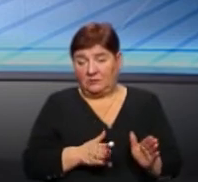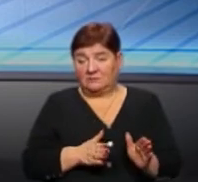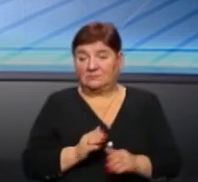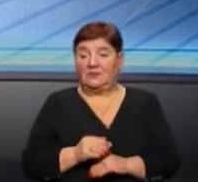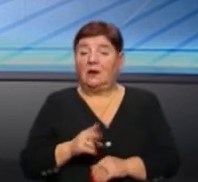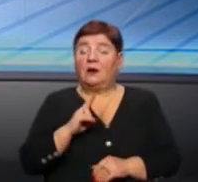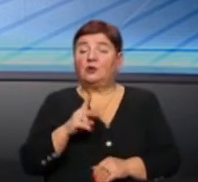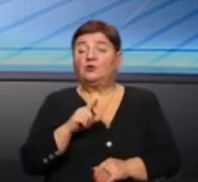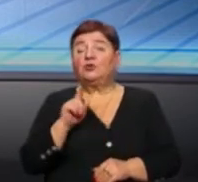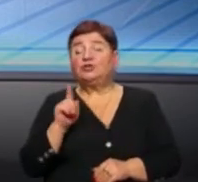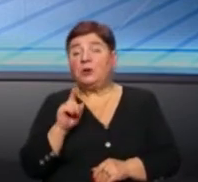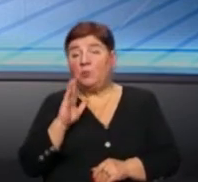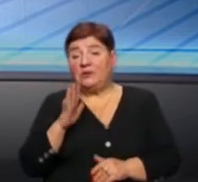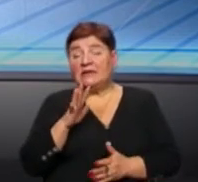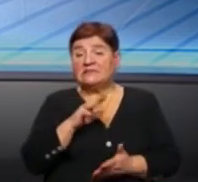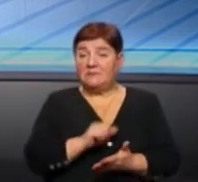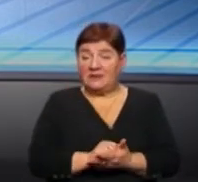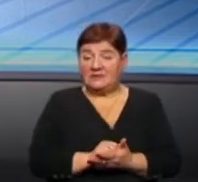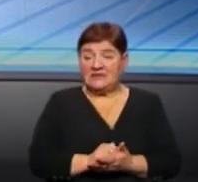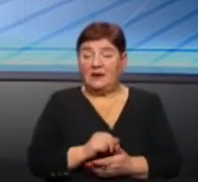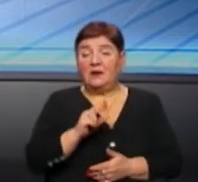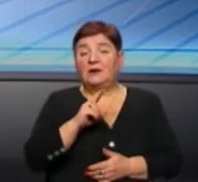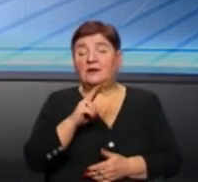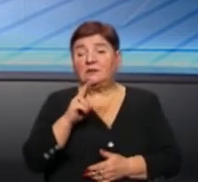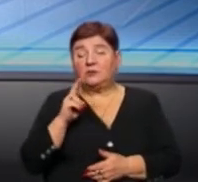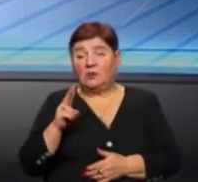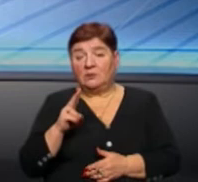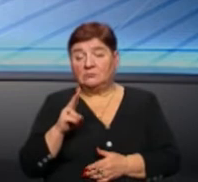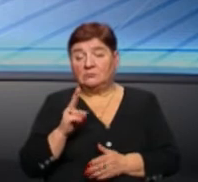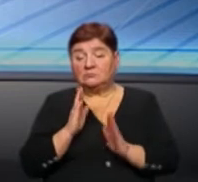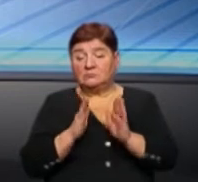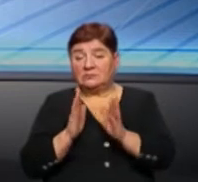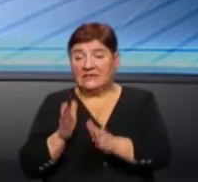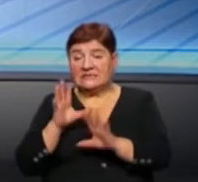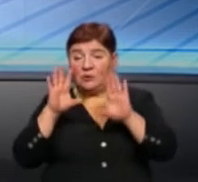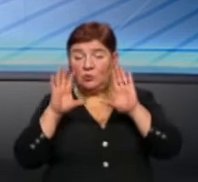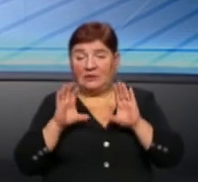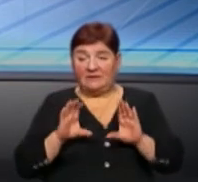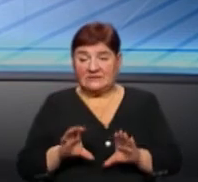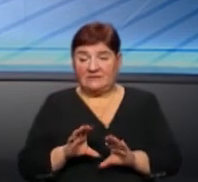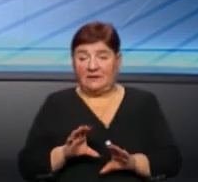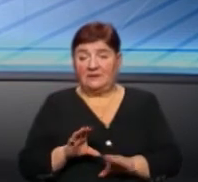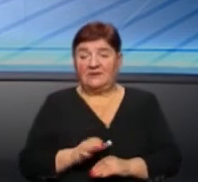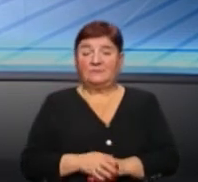Безпосередньо, хто чим буде займатися, які, скажімо так, ланки законодавства і